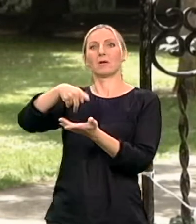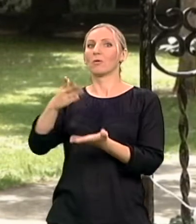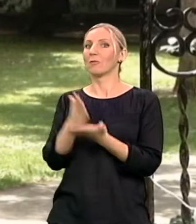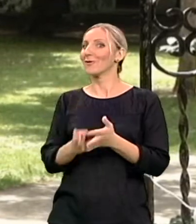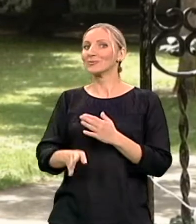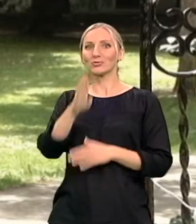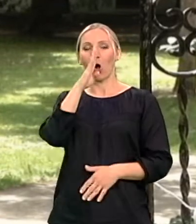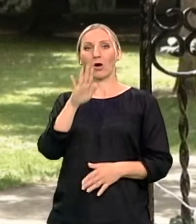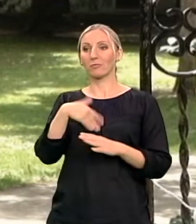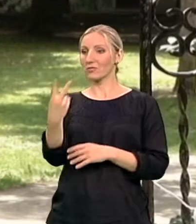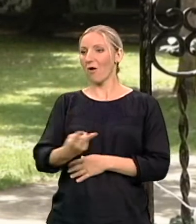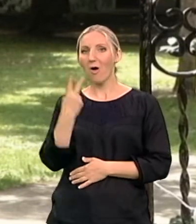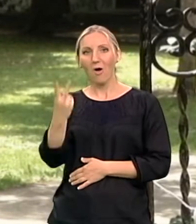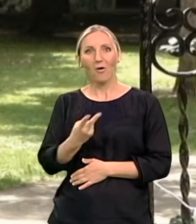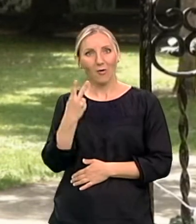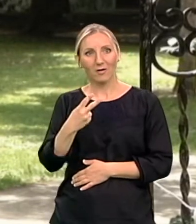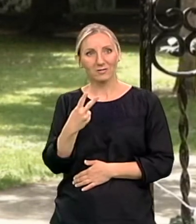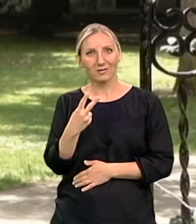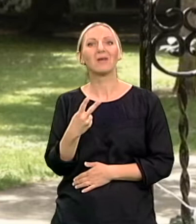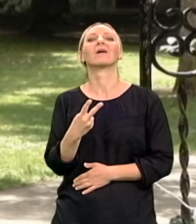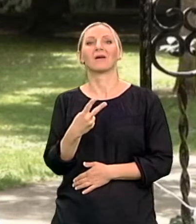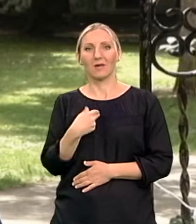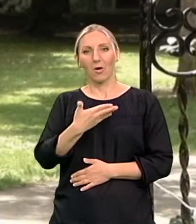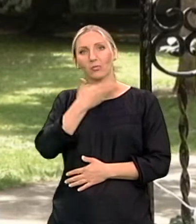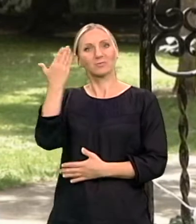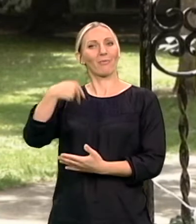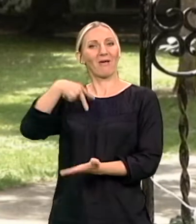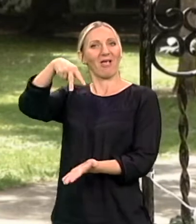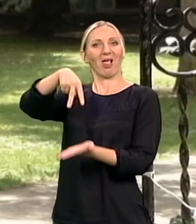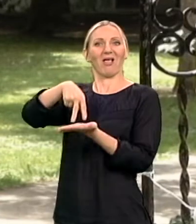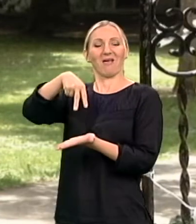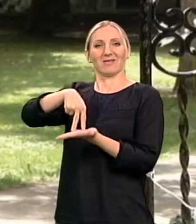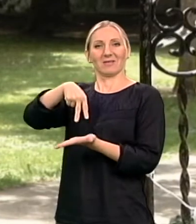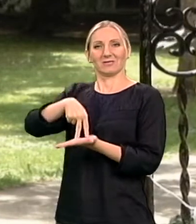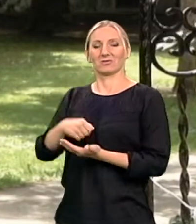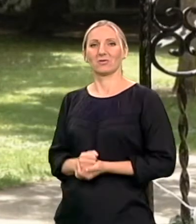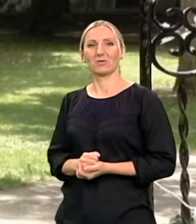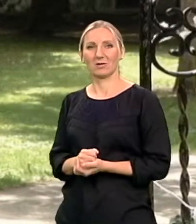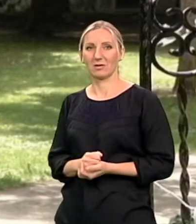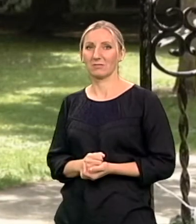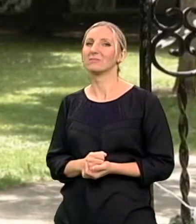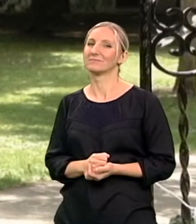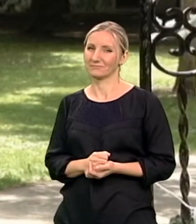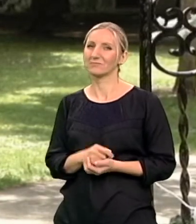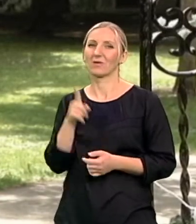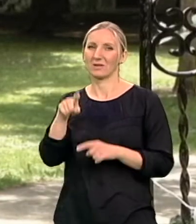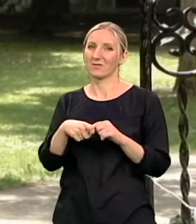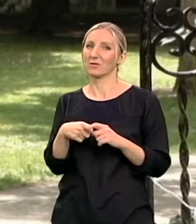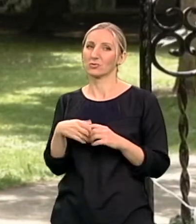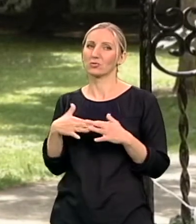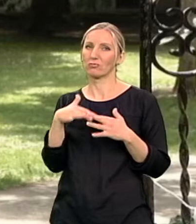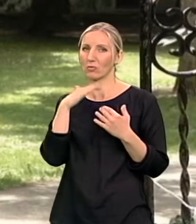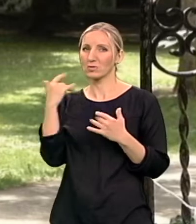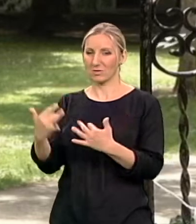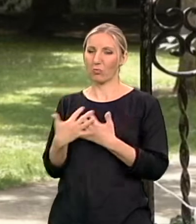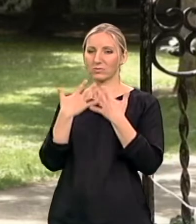posle dve godine sam se bodigla u stojeći položaj. Tako da su te stvari zaista mnogo uticale da vidim da ja